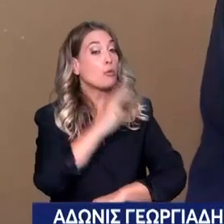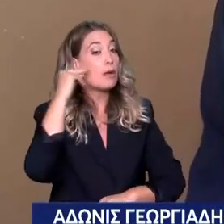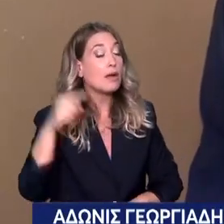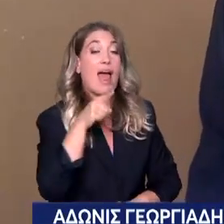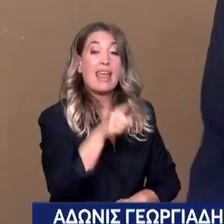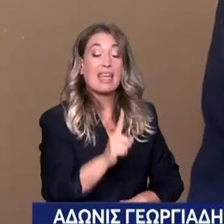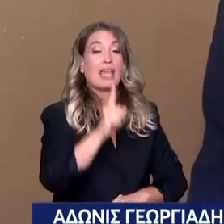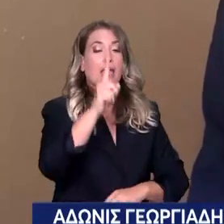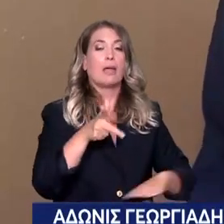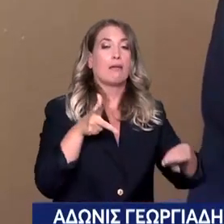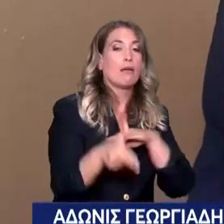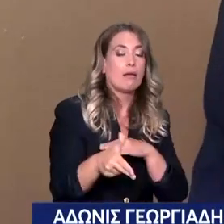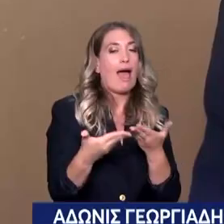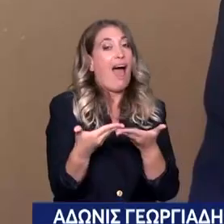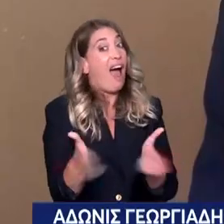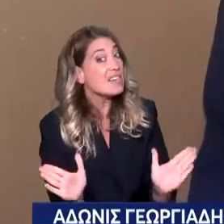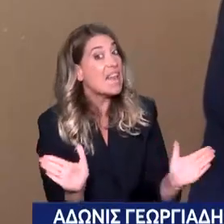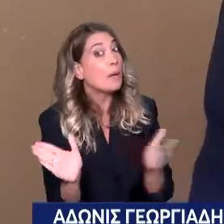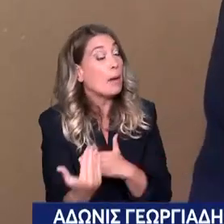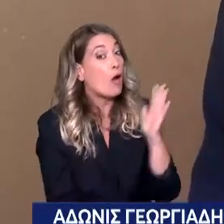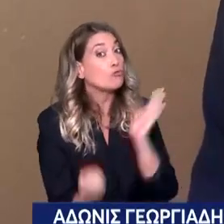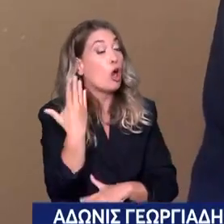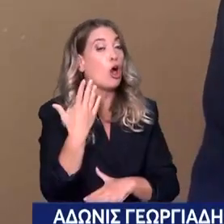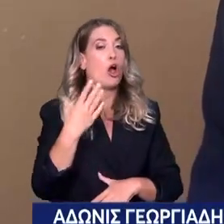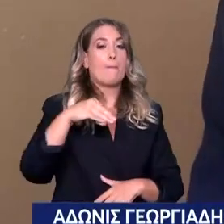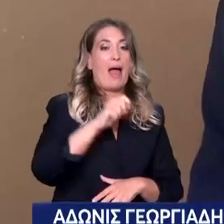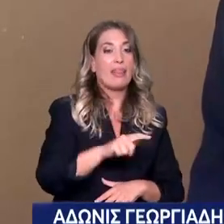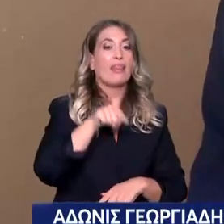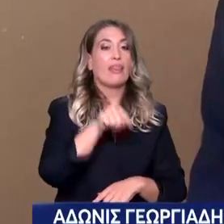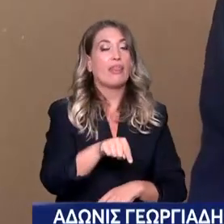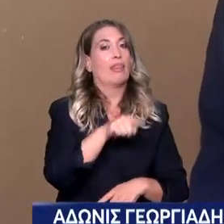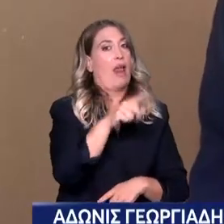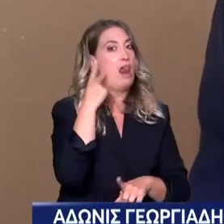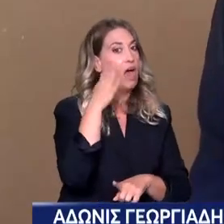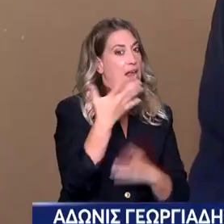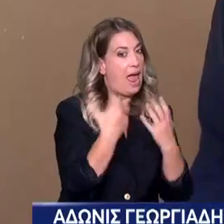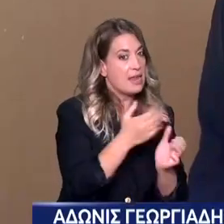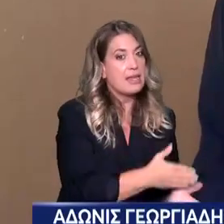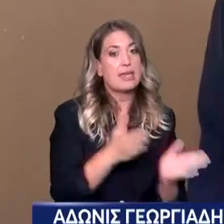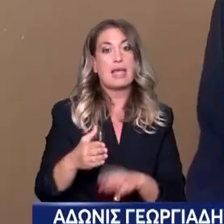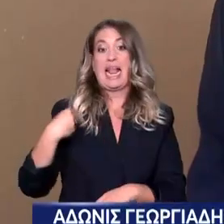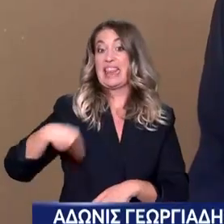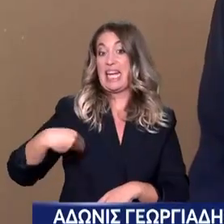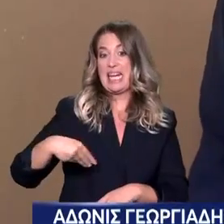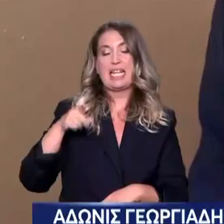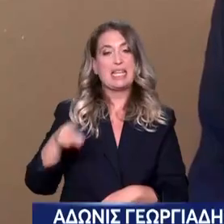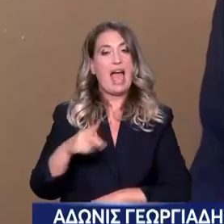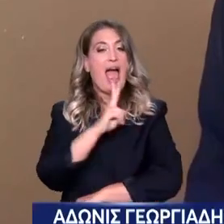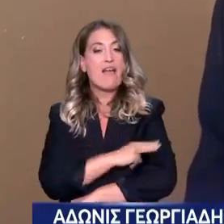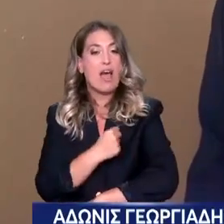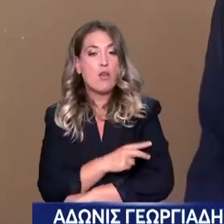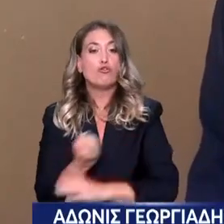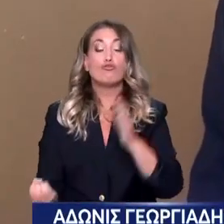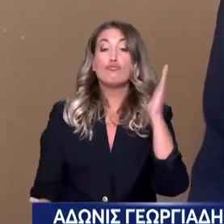μονάδα μες πέδων, έξι ερβάτια μες πέδων. Δεν είχε ποτέ Ελλάδα στην κεντρική Ελλάδα. Έχει στη Λάρισσα. Την τρίτη εγγενίασα στο Νοσοκομείο Ευαγγελισμό στη νέα